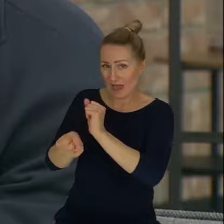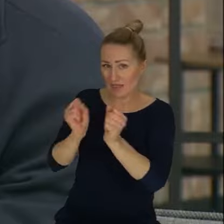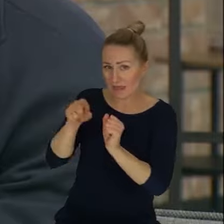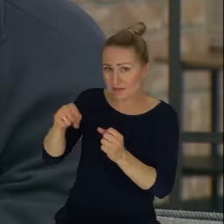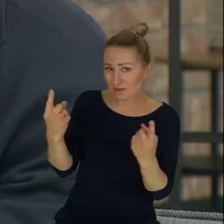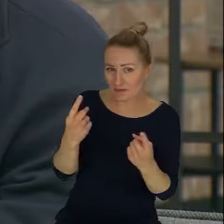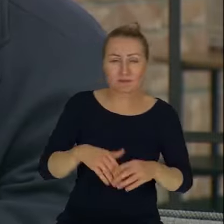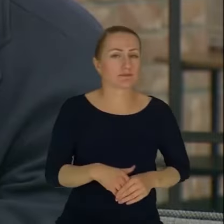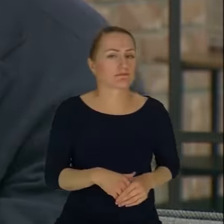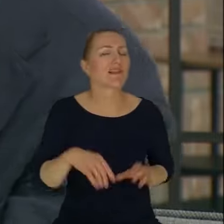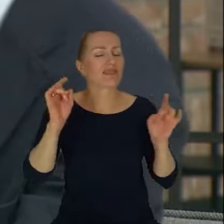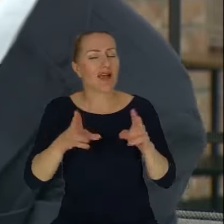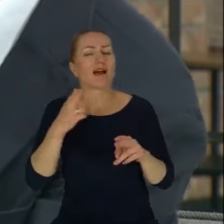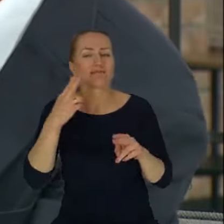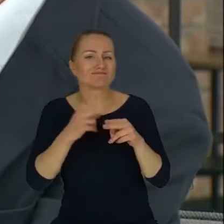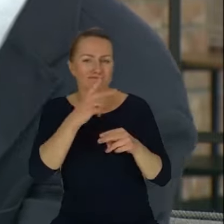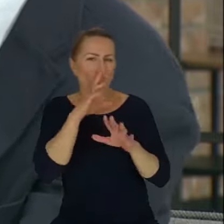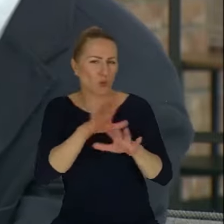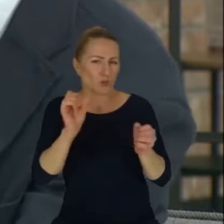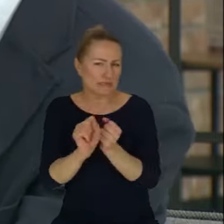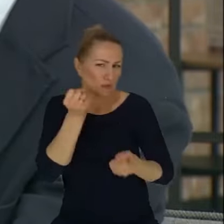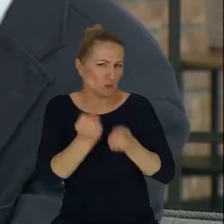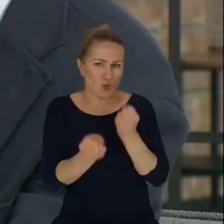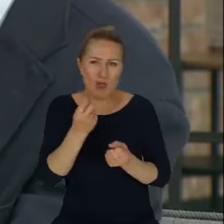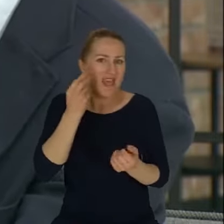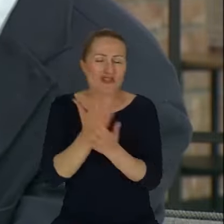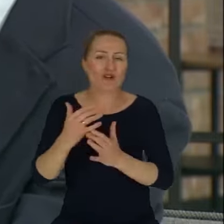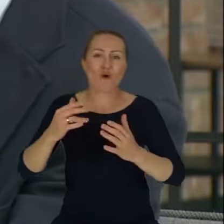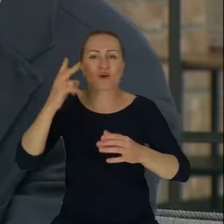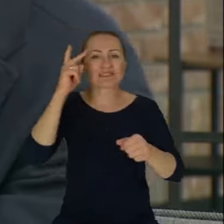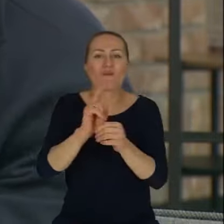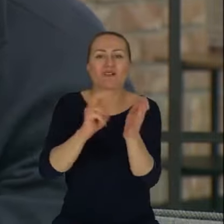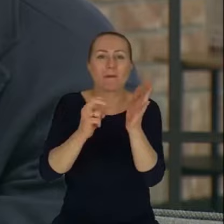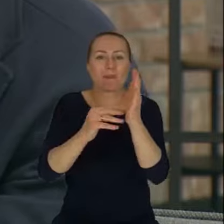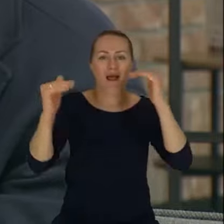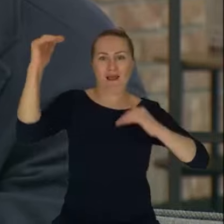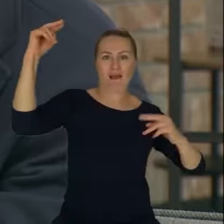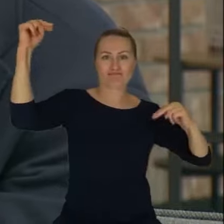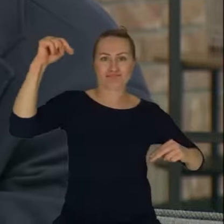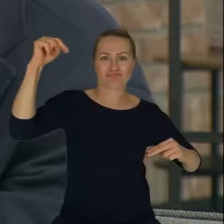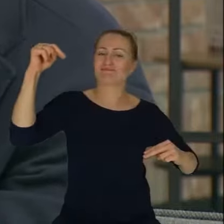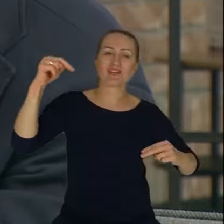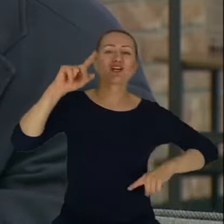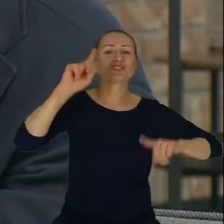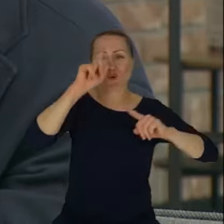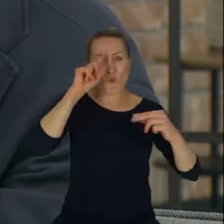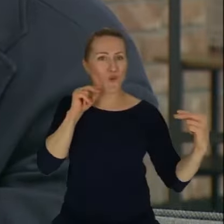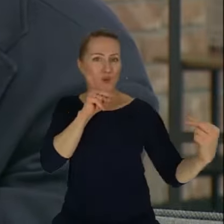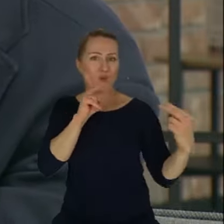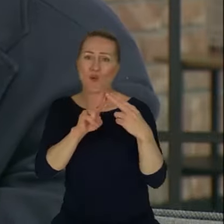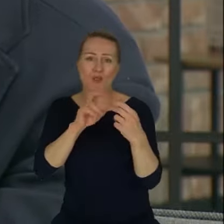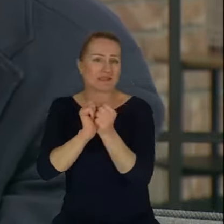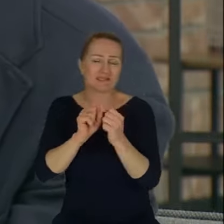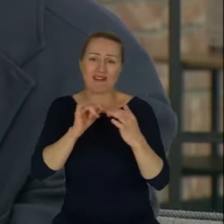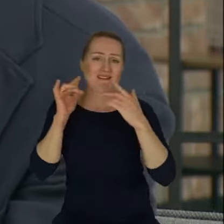ciężej budować to zaufanie. To nie jest tylko góra-dół, to jest w ogóle po prostu między ludźmi. Jest ciężej czasami budować relacje, choć my tego nie dostrzegamy. jest jak z gotowaniem żaby, moim